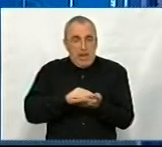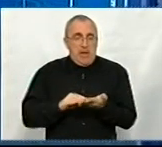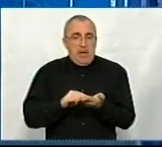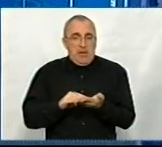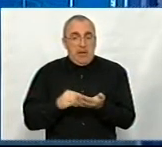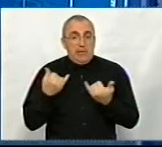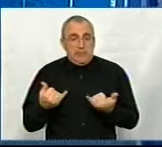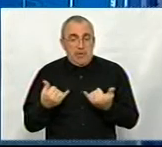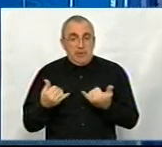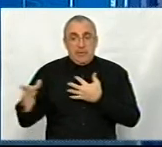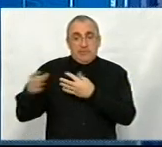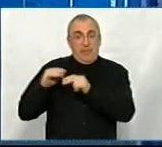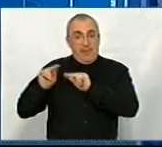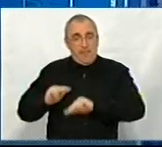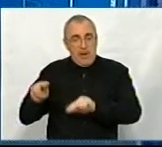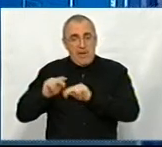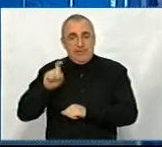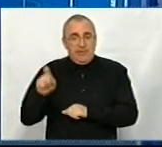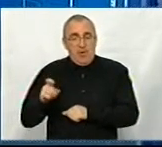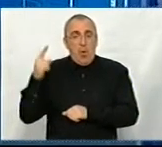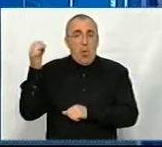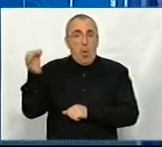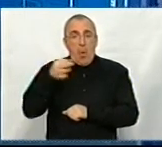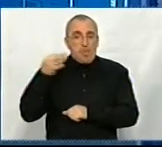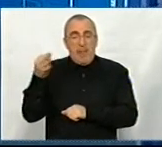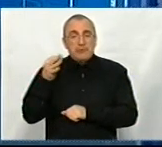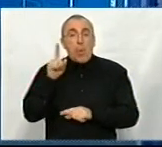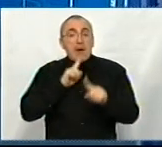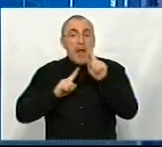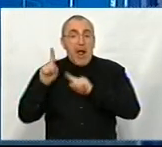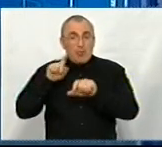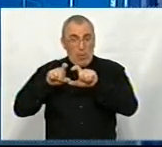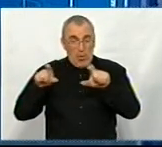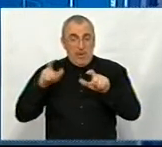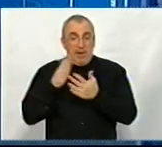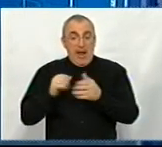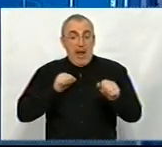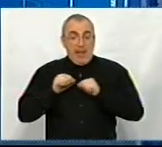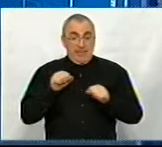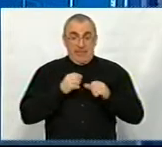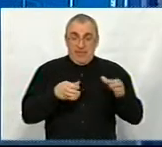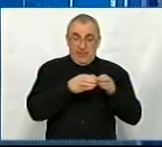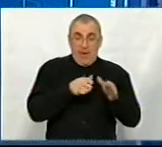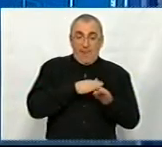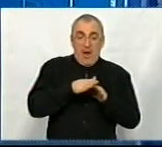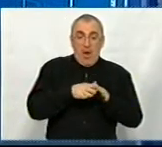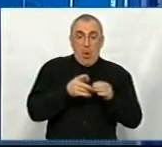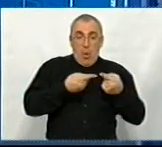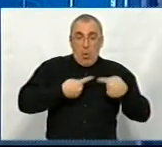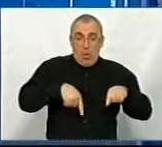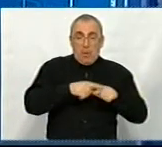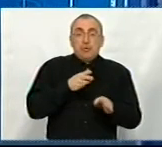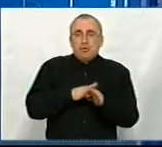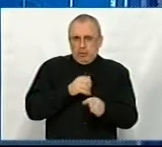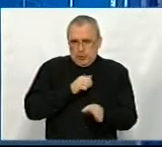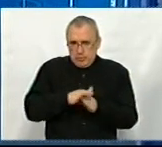зараз, я думаю, співпрацею з обласною радою, ми, як адміністрація, як виконавчий орган, ми зробимо